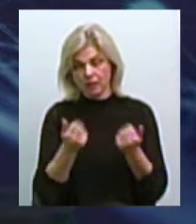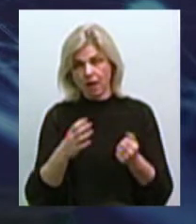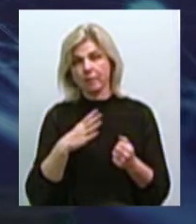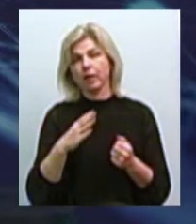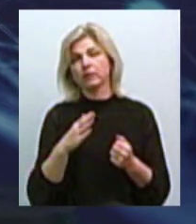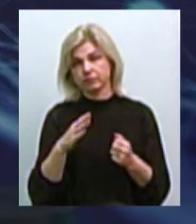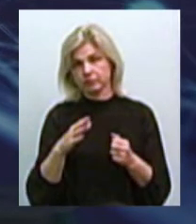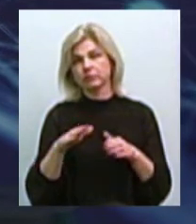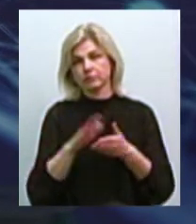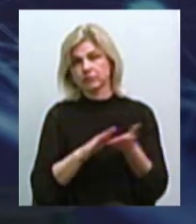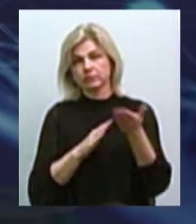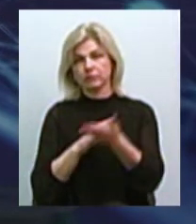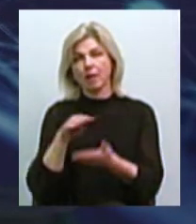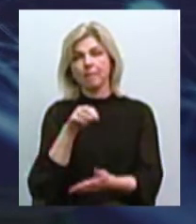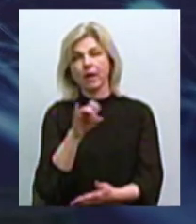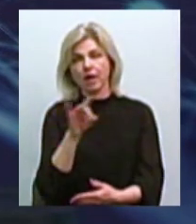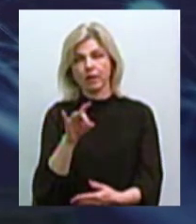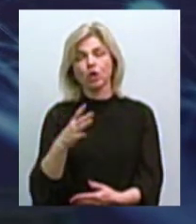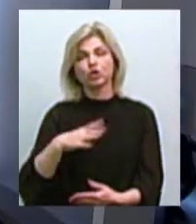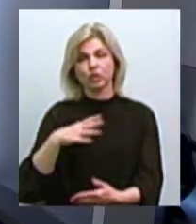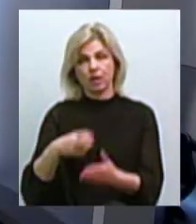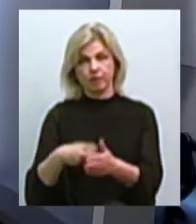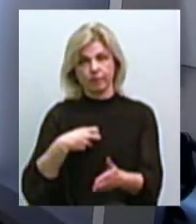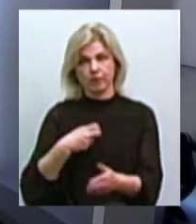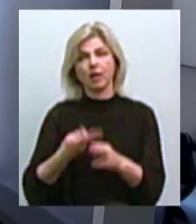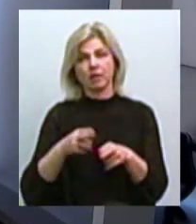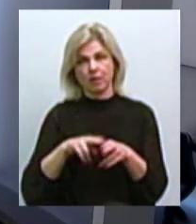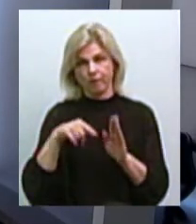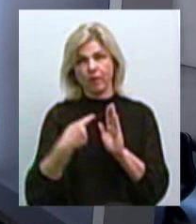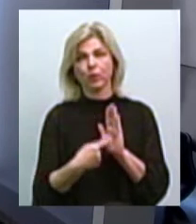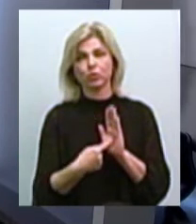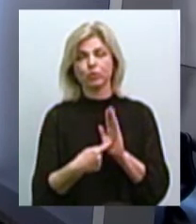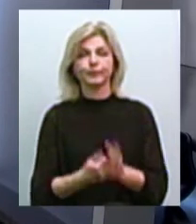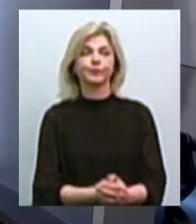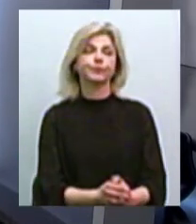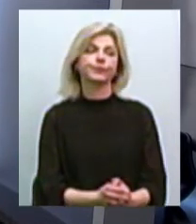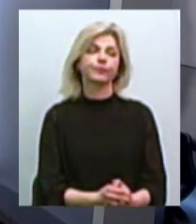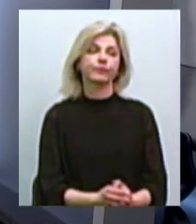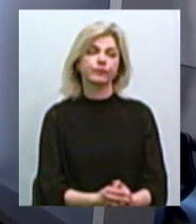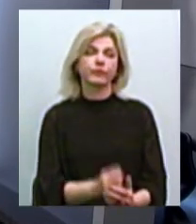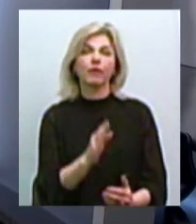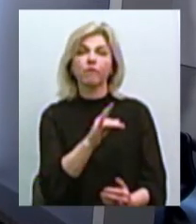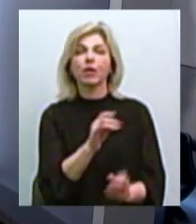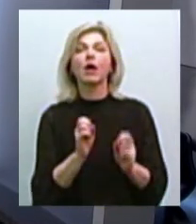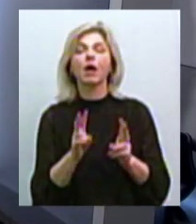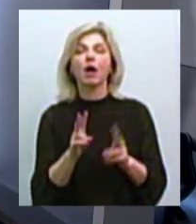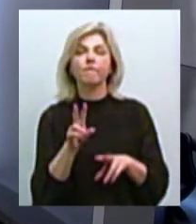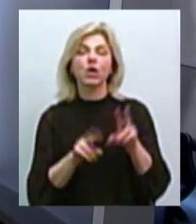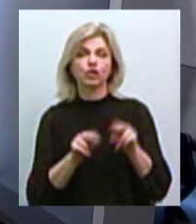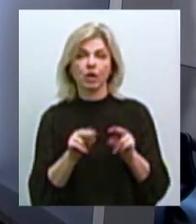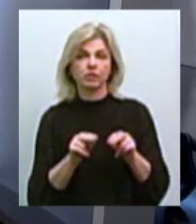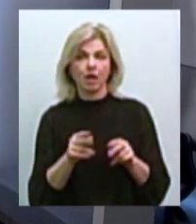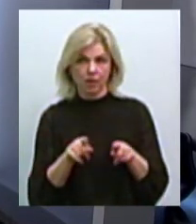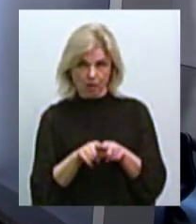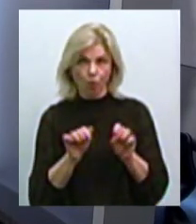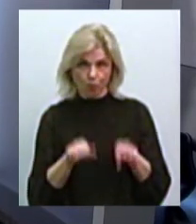поки ми чекаємо рішення власті і по цьому випросу. Сергій Михайлович, як ви вважаєте, чи може